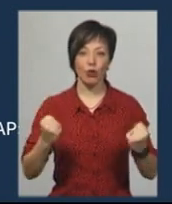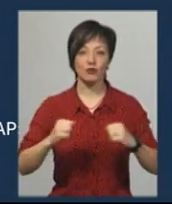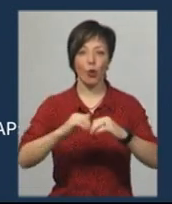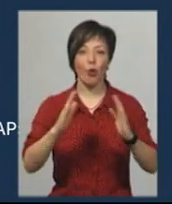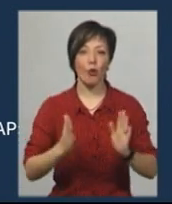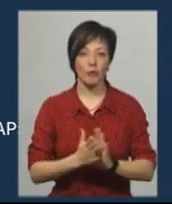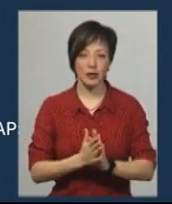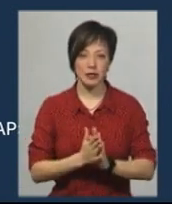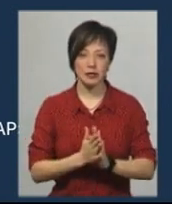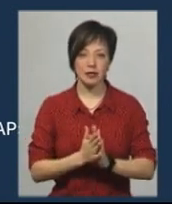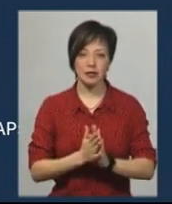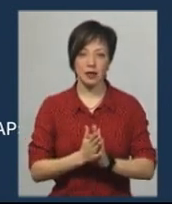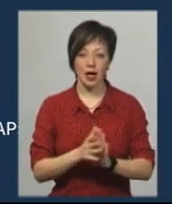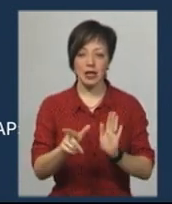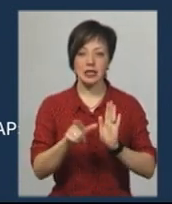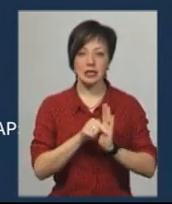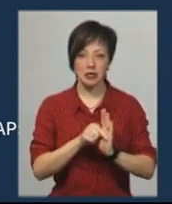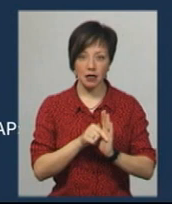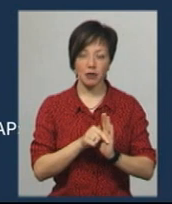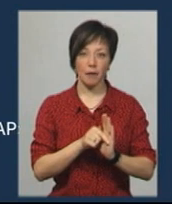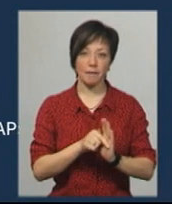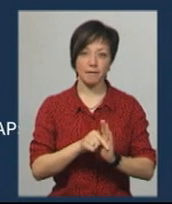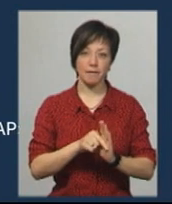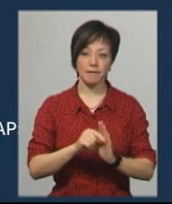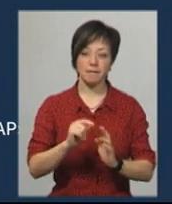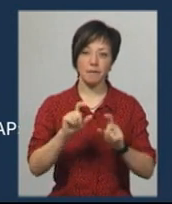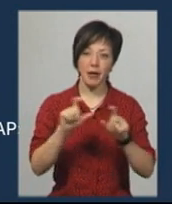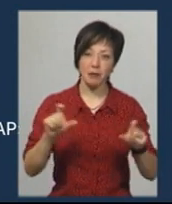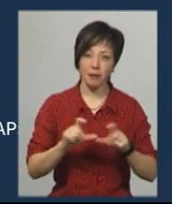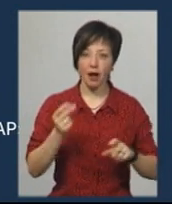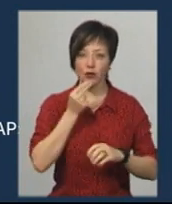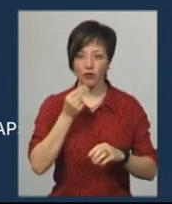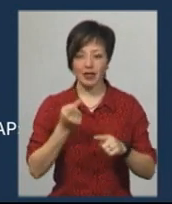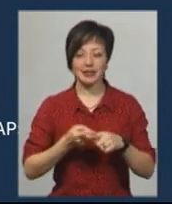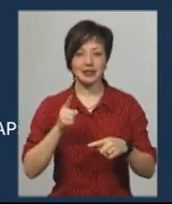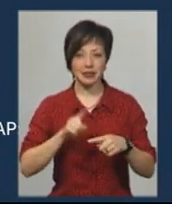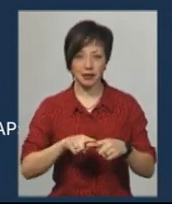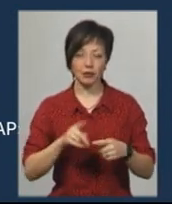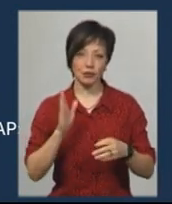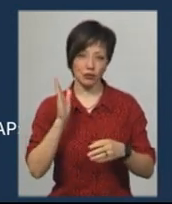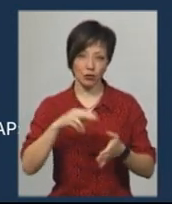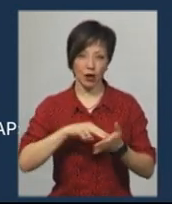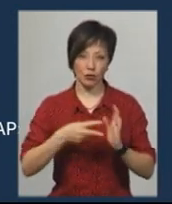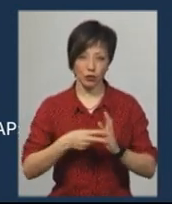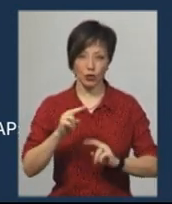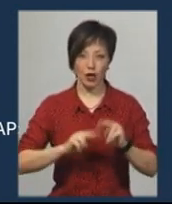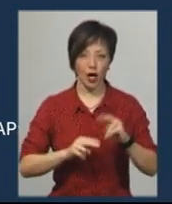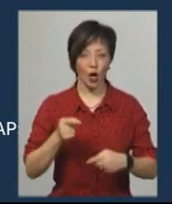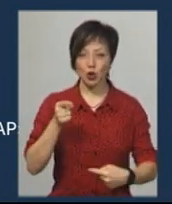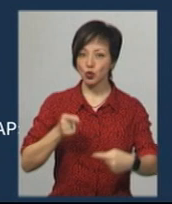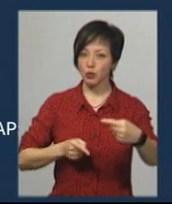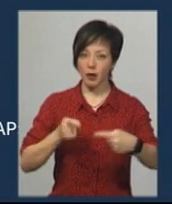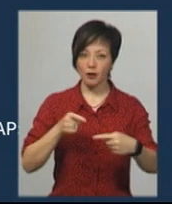комплексу з підприємствами харчування. Даний об'єкт, який передбачається будуватися, він суперечить